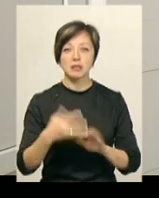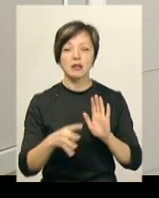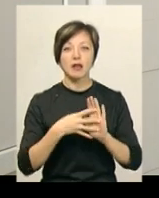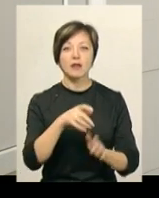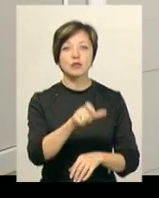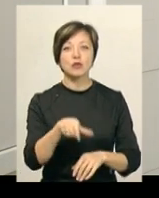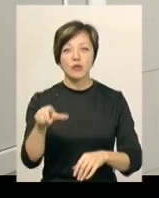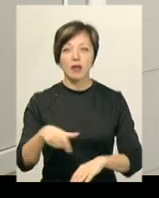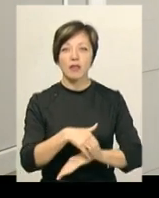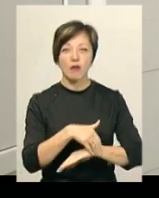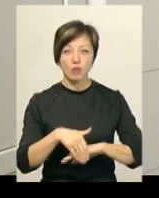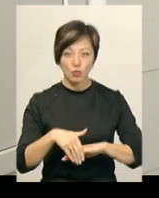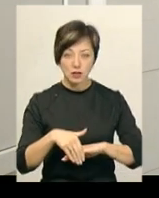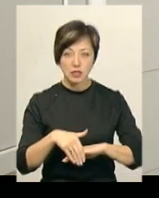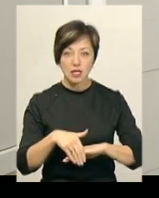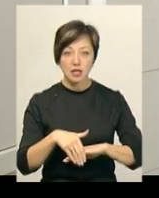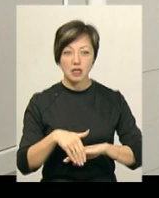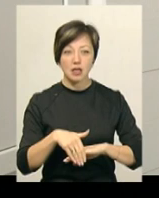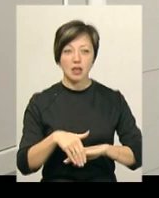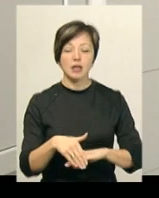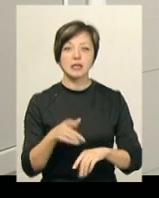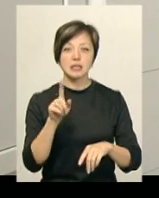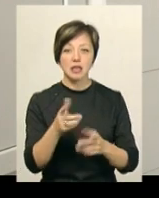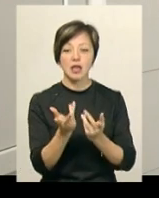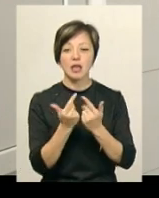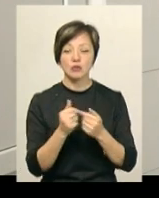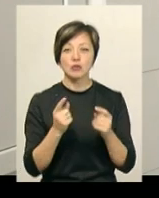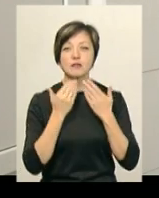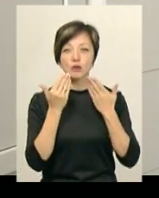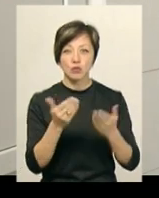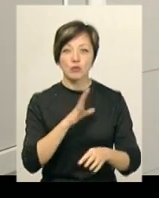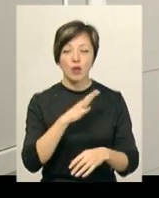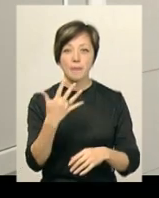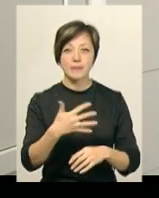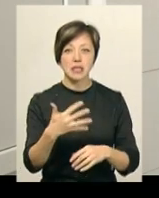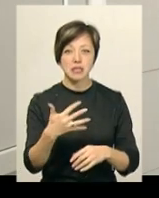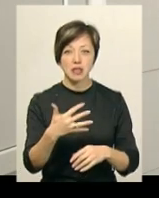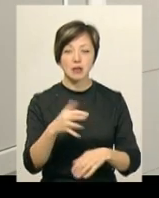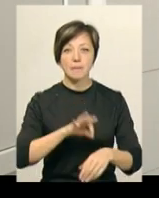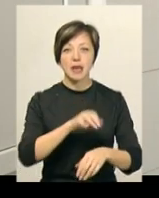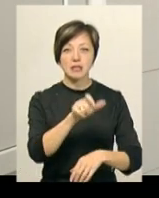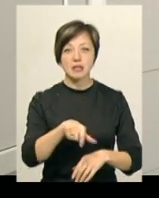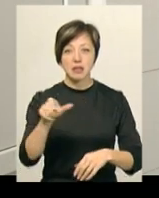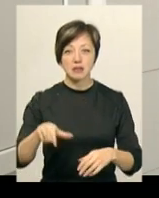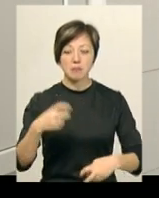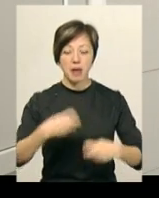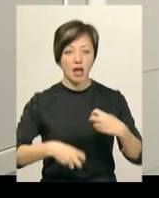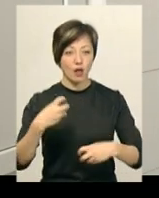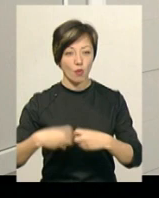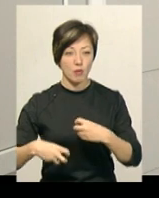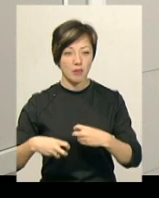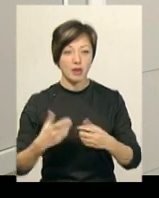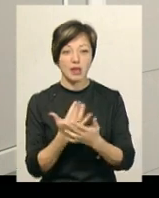чоловік на вулиці. З цього кількості, що звернулося, було 50 пацієнтів з переломами